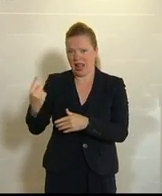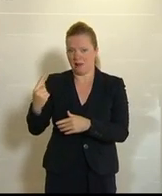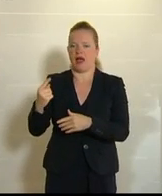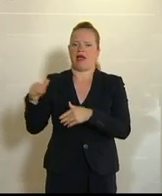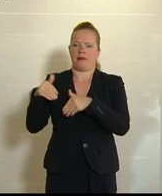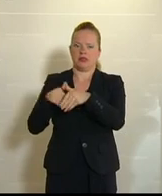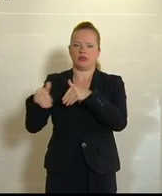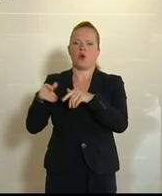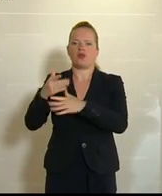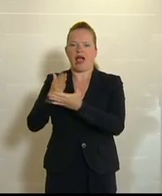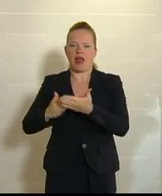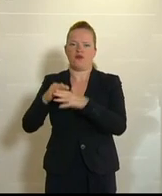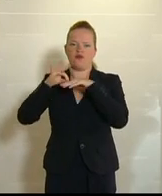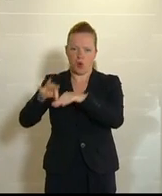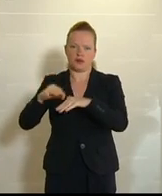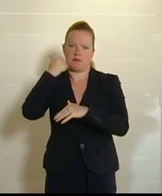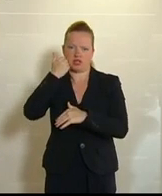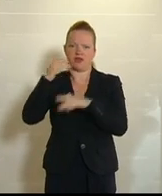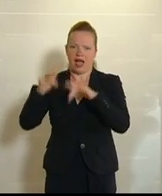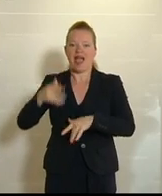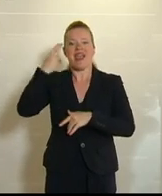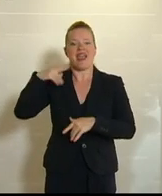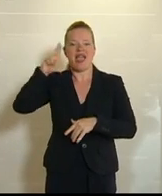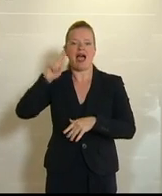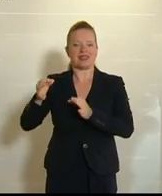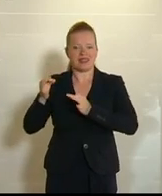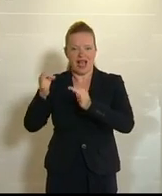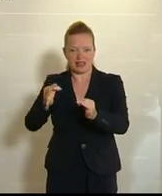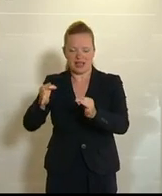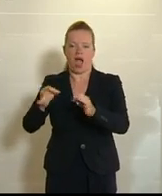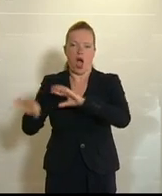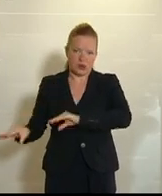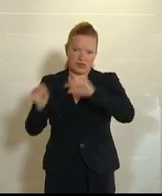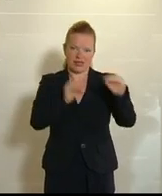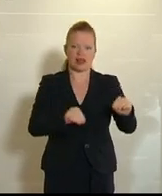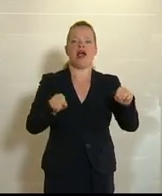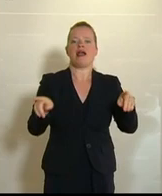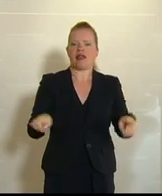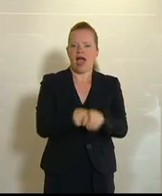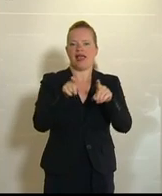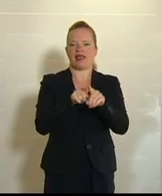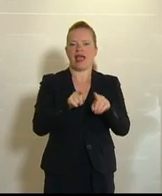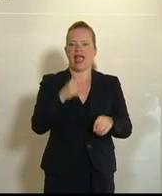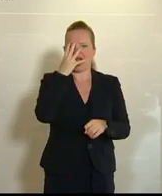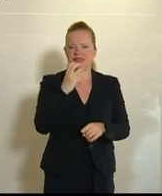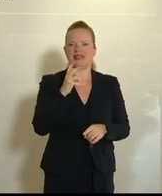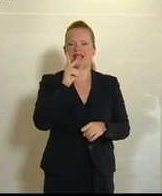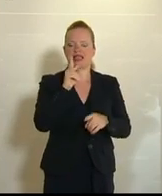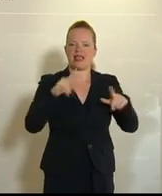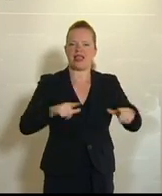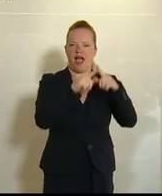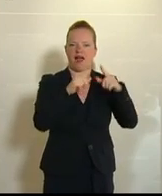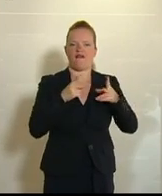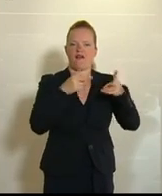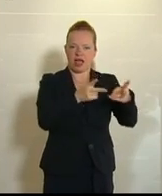Innenressorts aus der Herrengasse ausziehen und gleich Quartier nehmen im Ernst-Kirch-Weger-Haus. Das passt gut zu Ihrer Politik. Meine